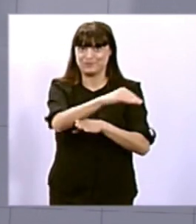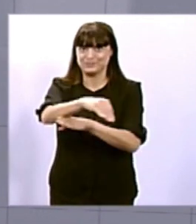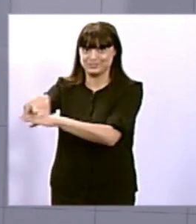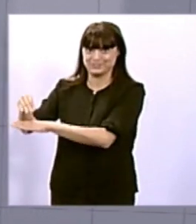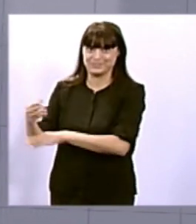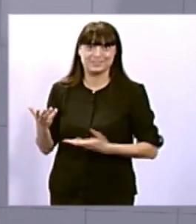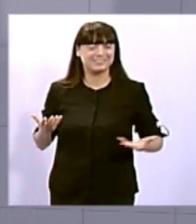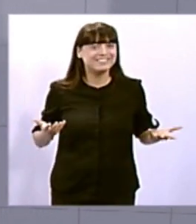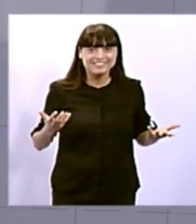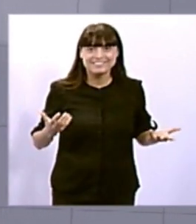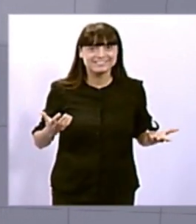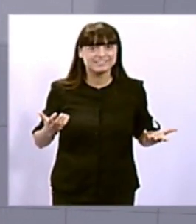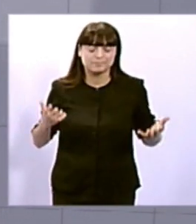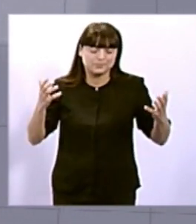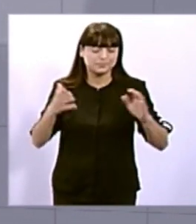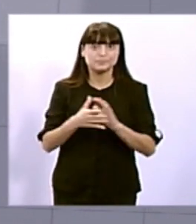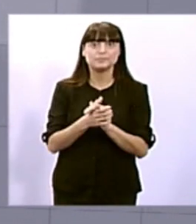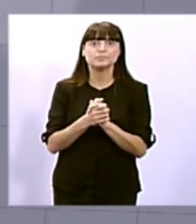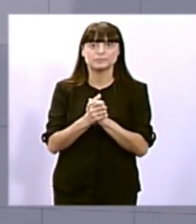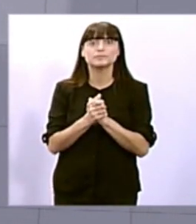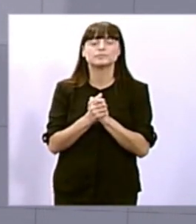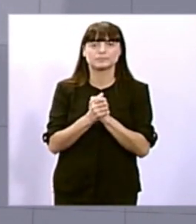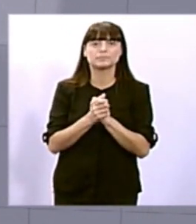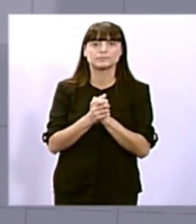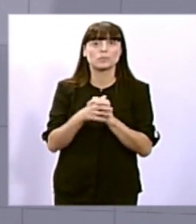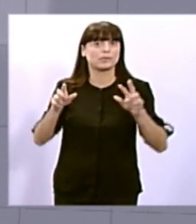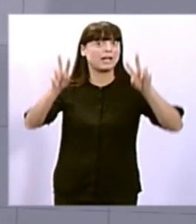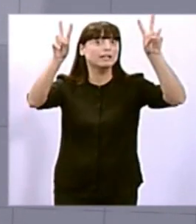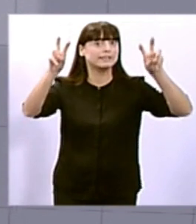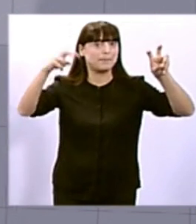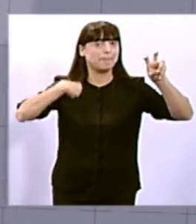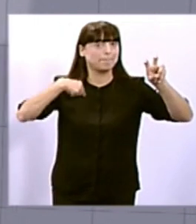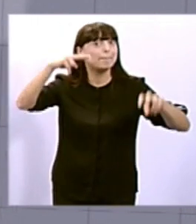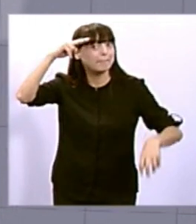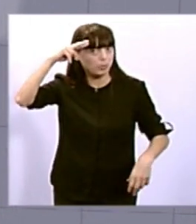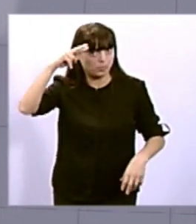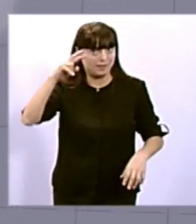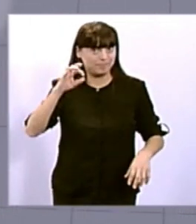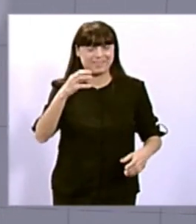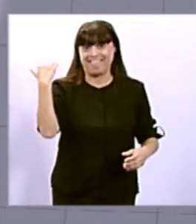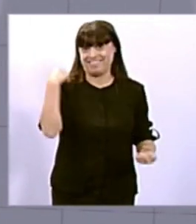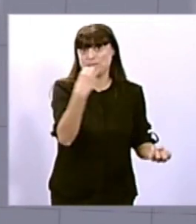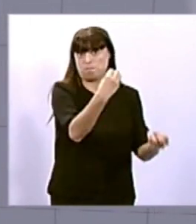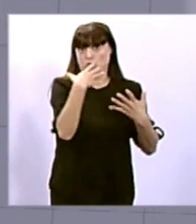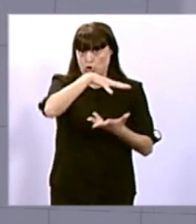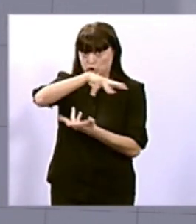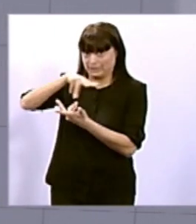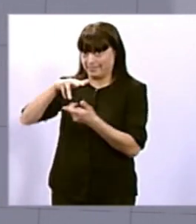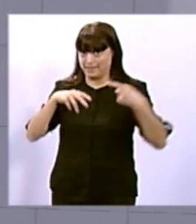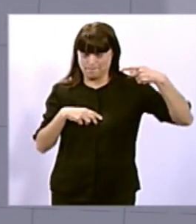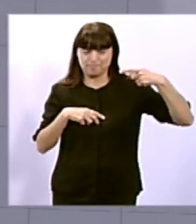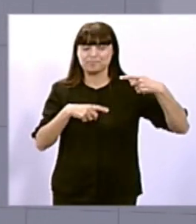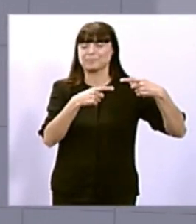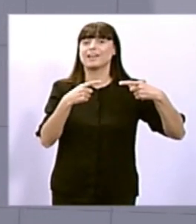altres reclamacions que estem fent des del municipalisme. Una cosa que ens preocupa de l'anunci d'ahir, més enllà del tema dels